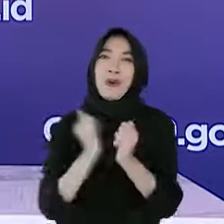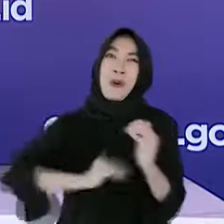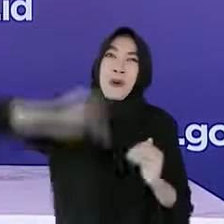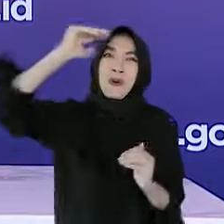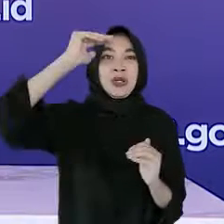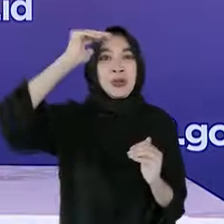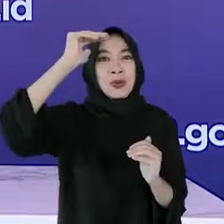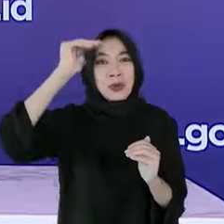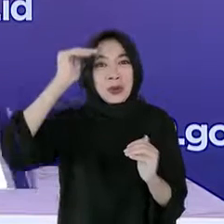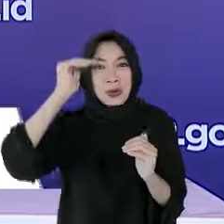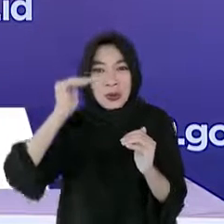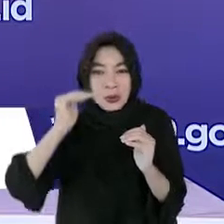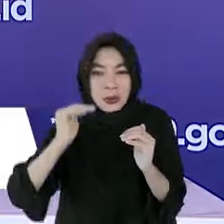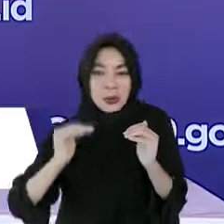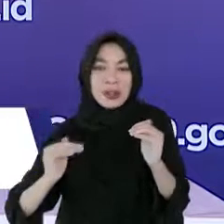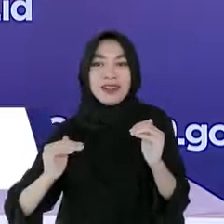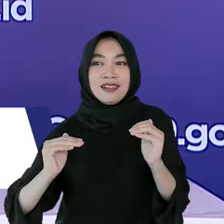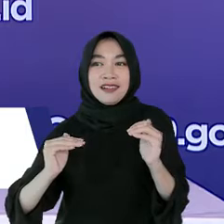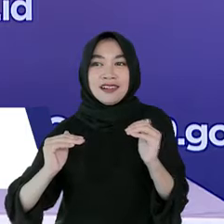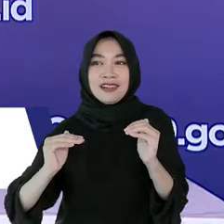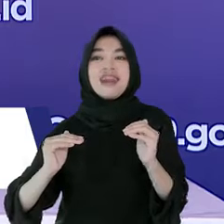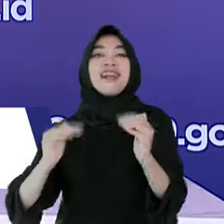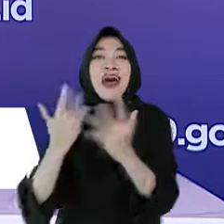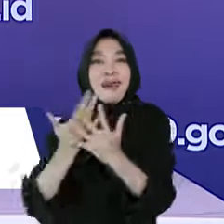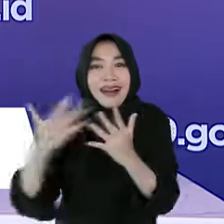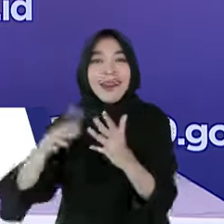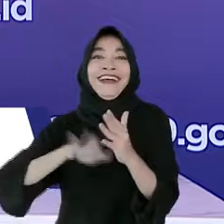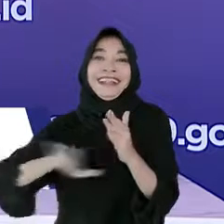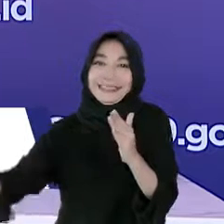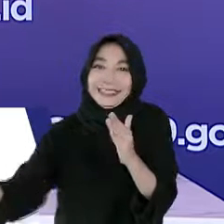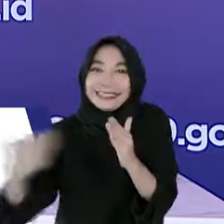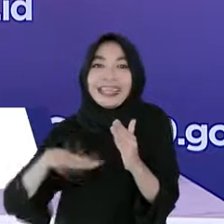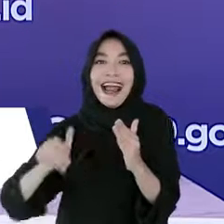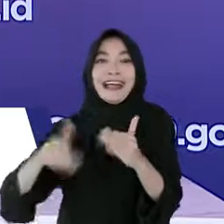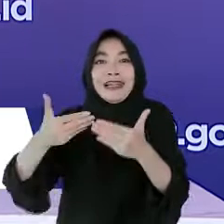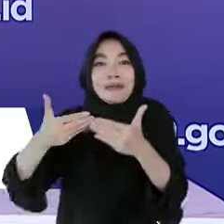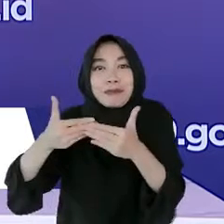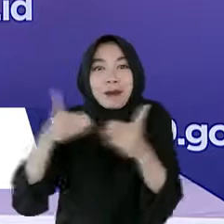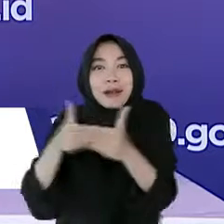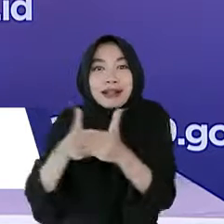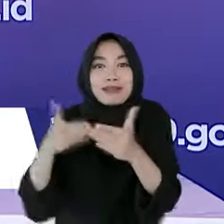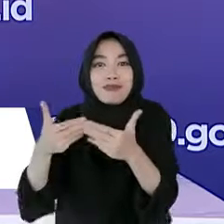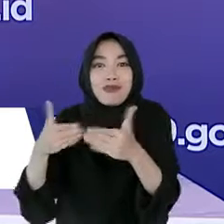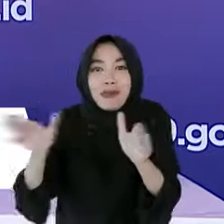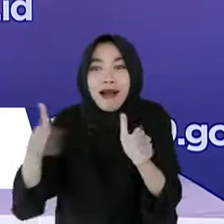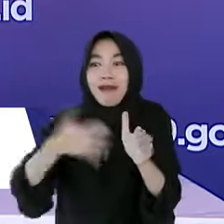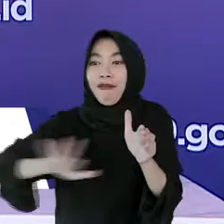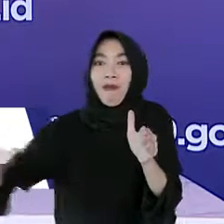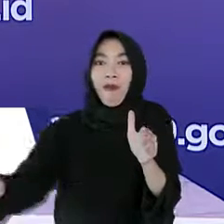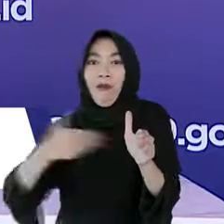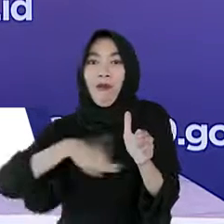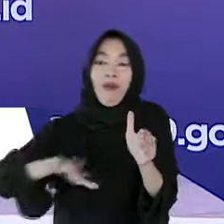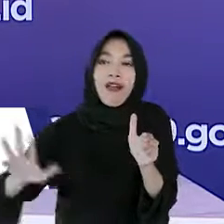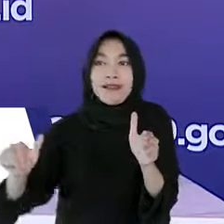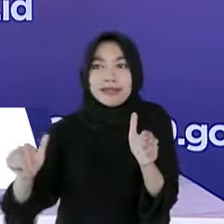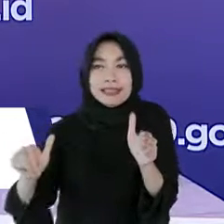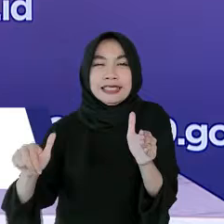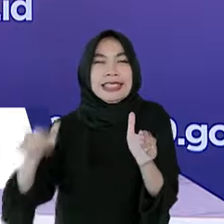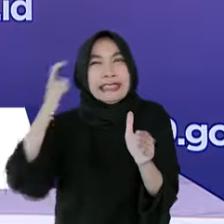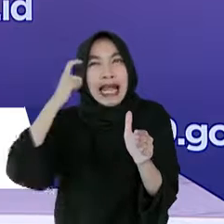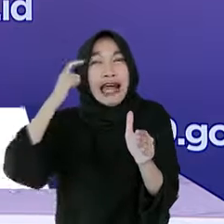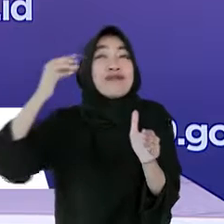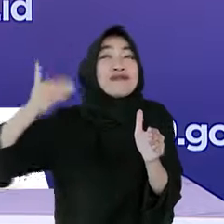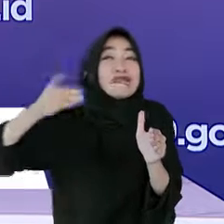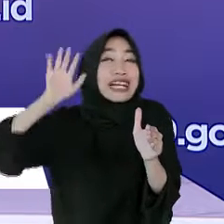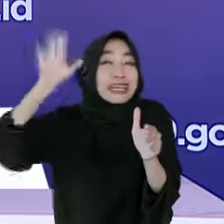pasca second wave, mobilitas penduduk cenderung mengalami peningkatan. Dengan pola yang ada, bukan tidak